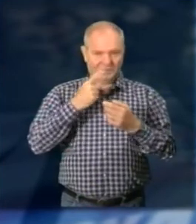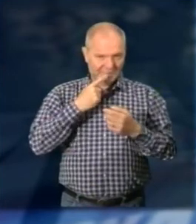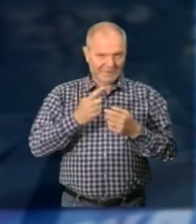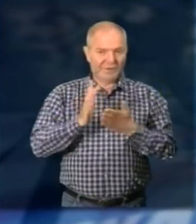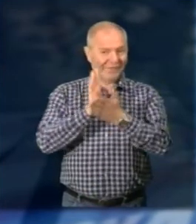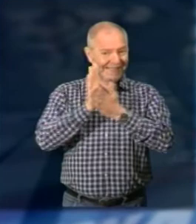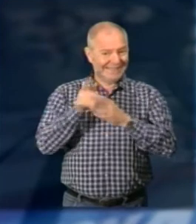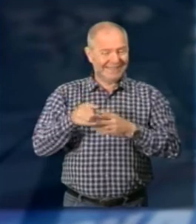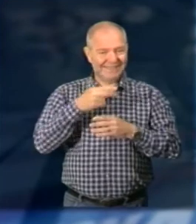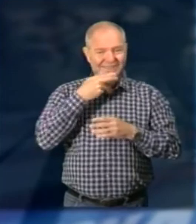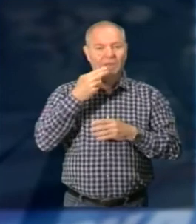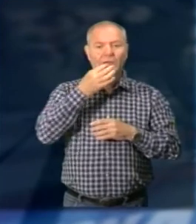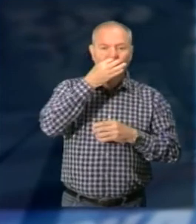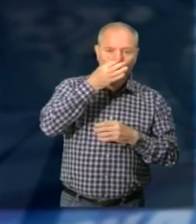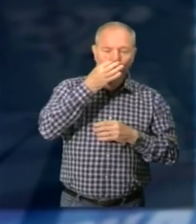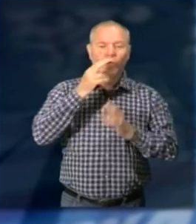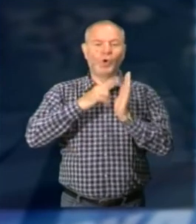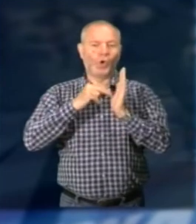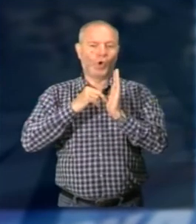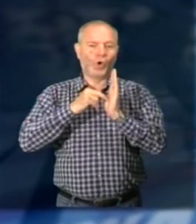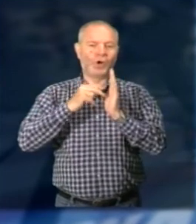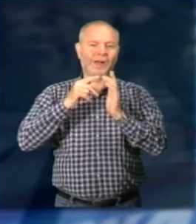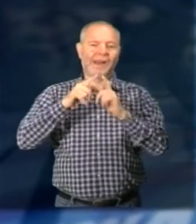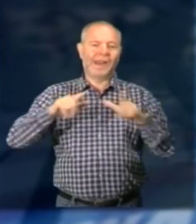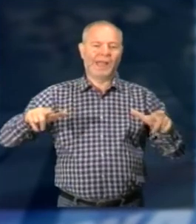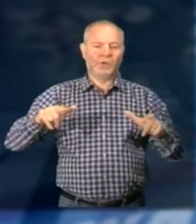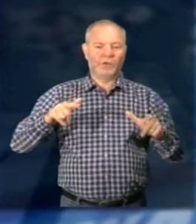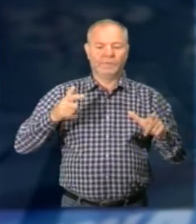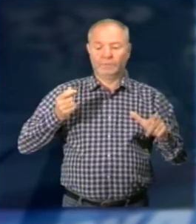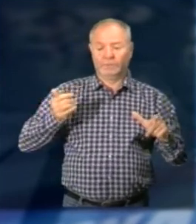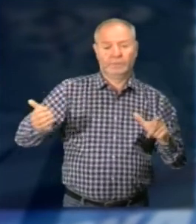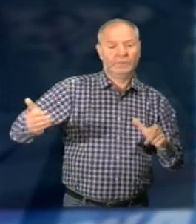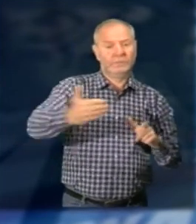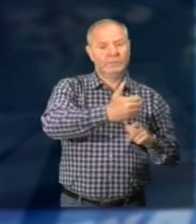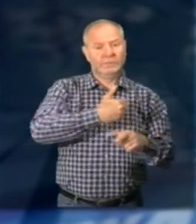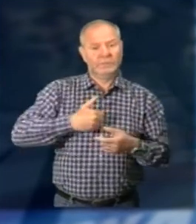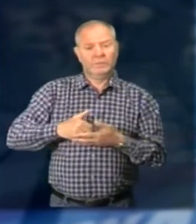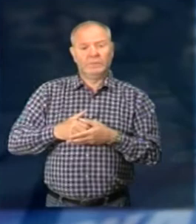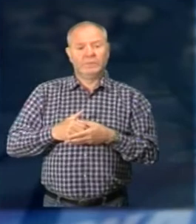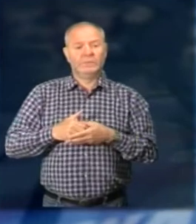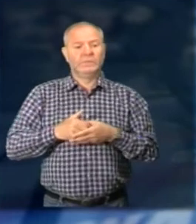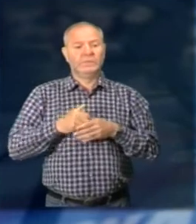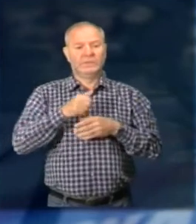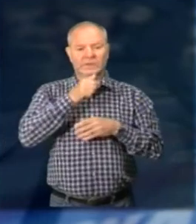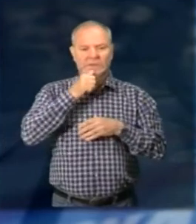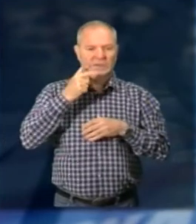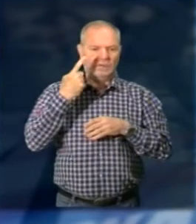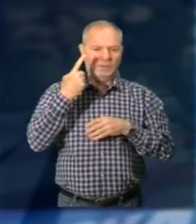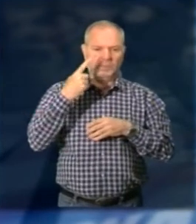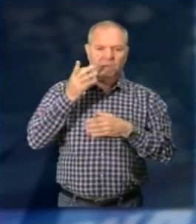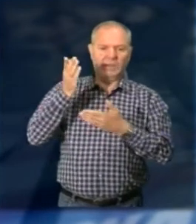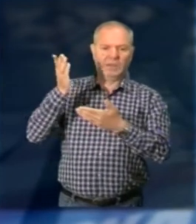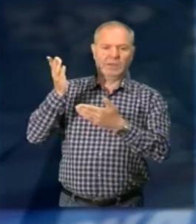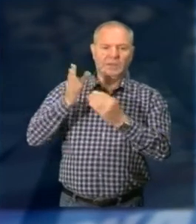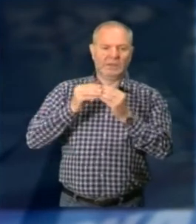l'anno scorso Con un'edizione country I fondi raccolti, quello che raccoglieremo sarà destinato a